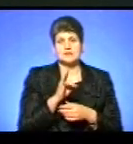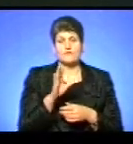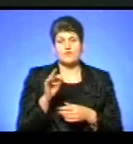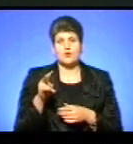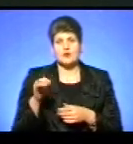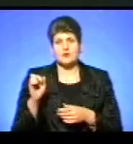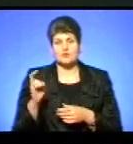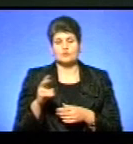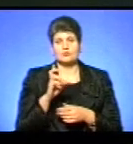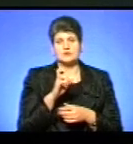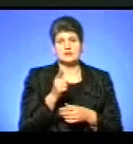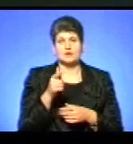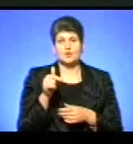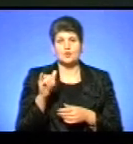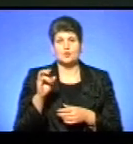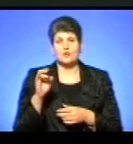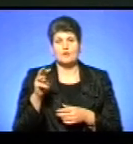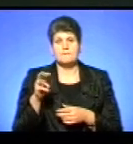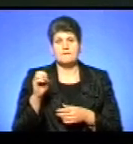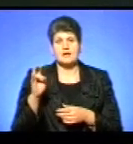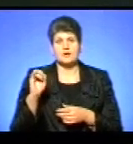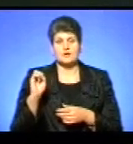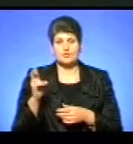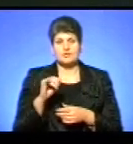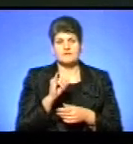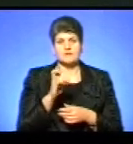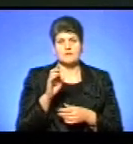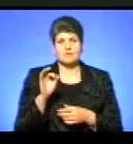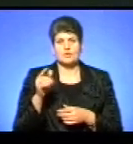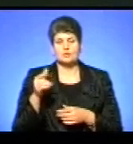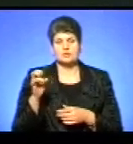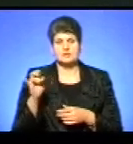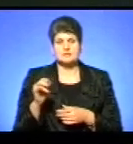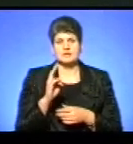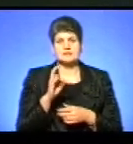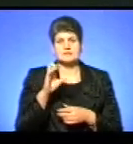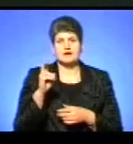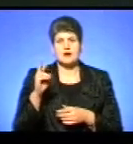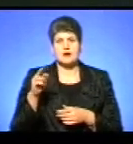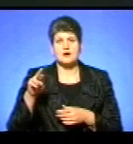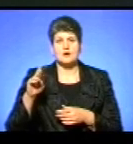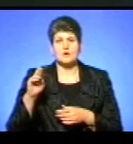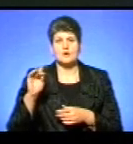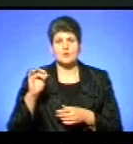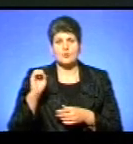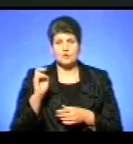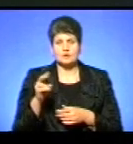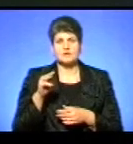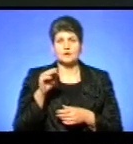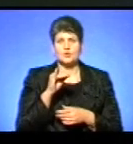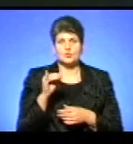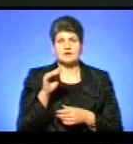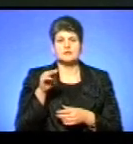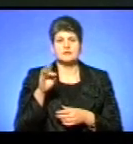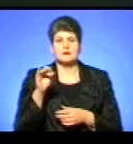Богдана Гуменюк, Олена Павлович, Олександра Панфілова, Івана Погунець, Катерина Склярук, Світлана Ткачук, Юлія Трачук, Марія